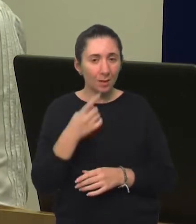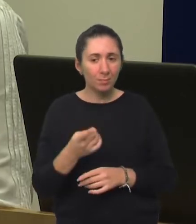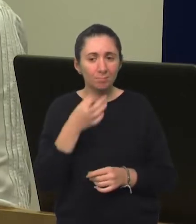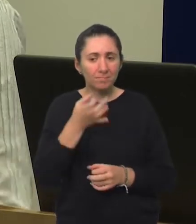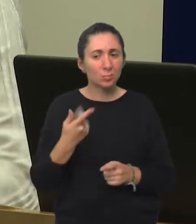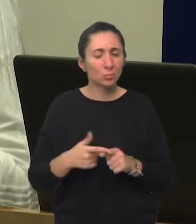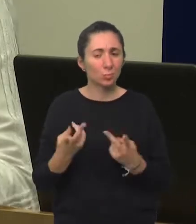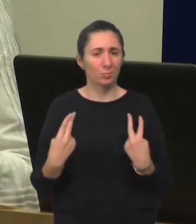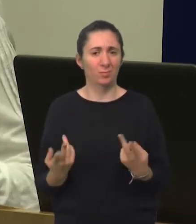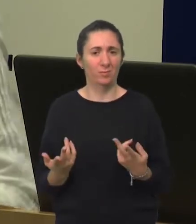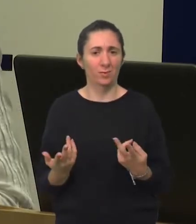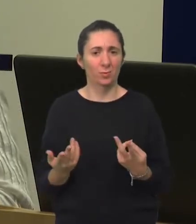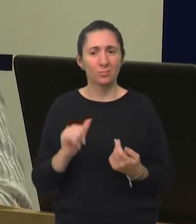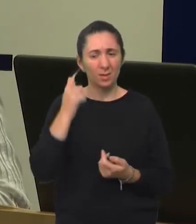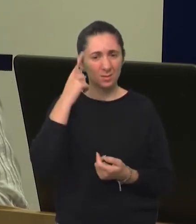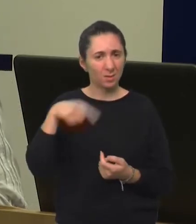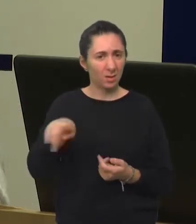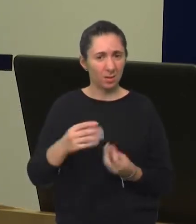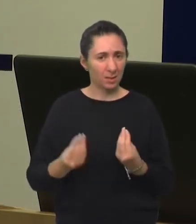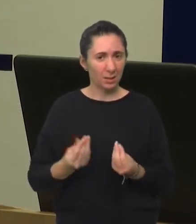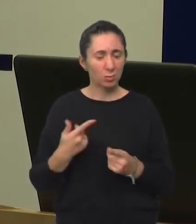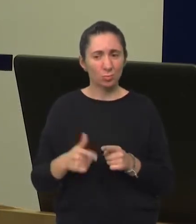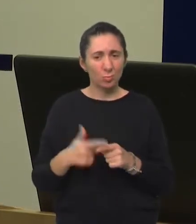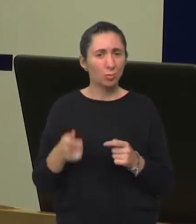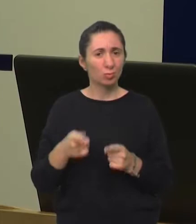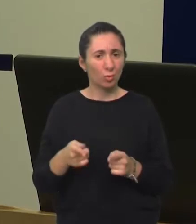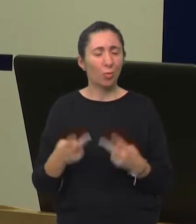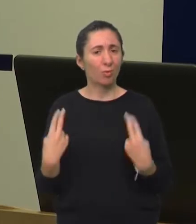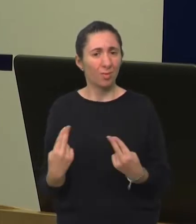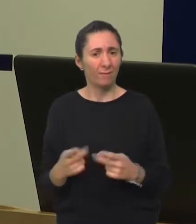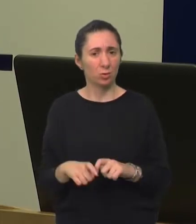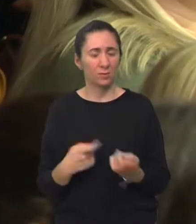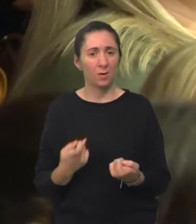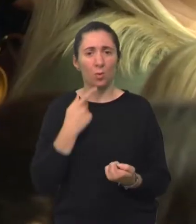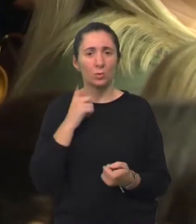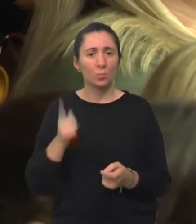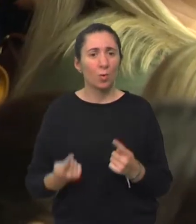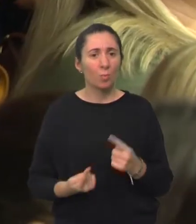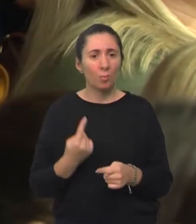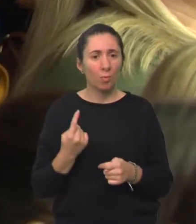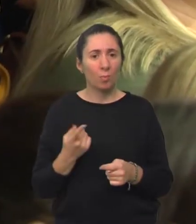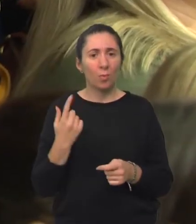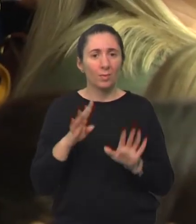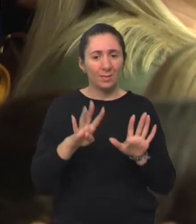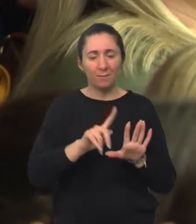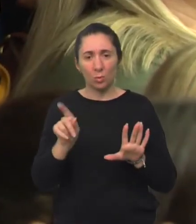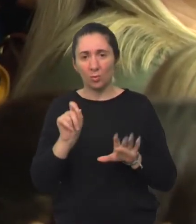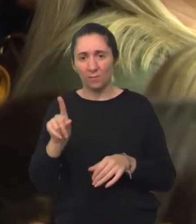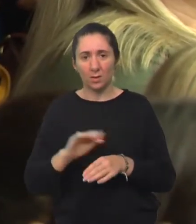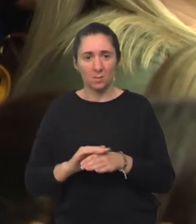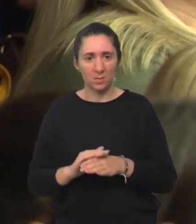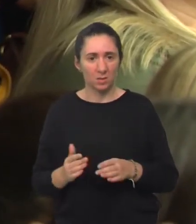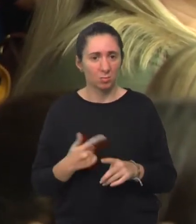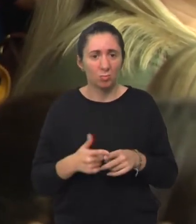zašto je to bitno, znali netko od vas? Zašto nam je to najvažnija stvar koja se mora pojaviti negdje u dobiju 9 do 12 mjeseci?